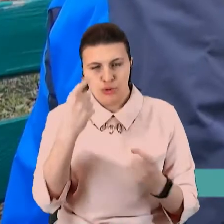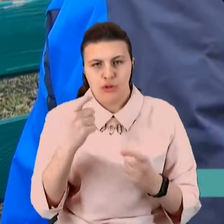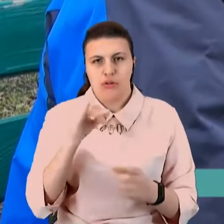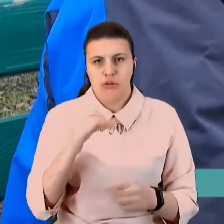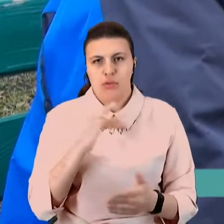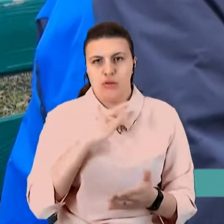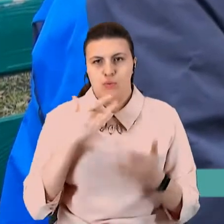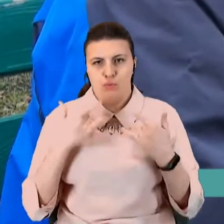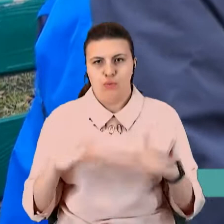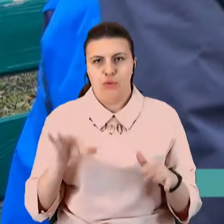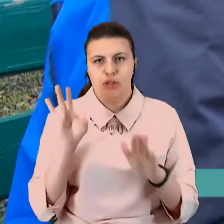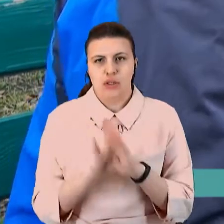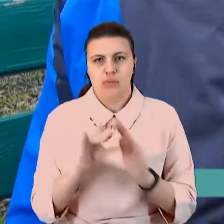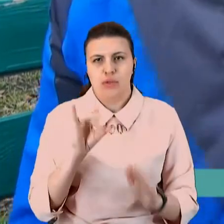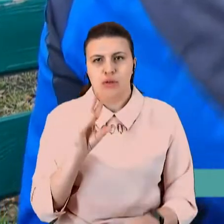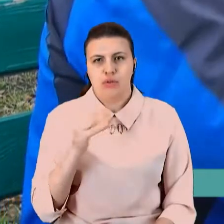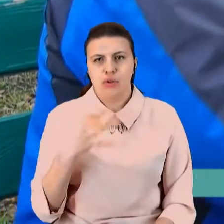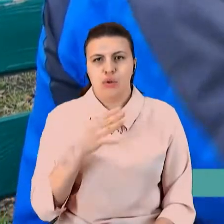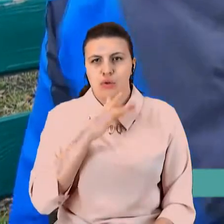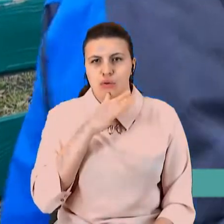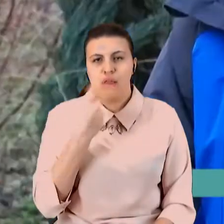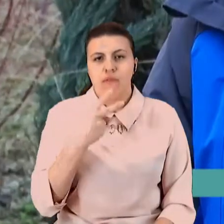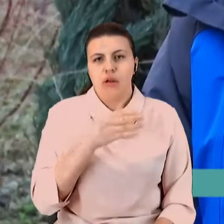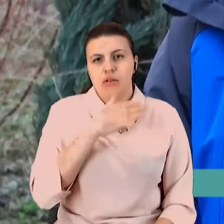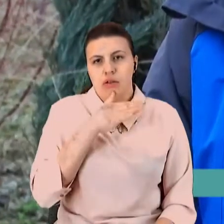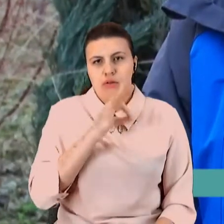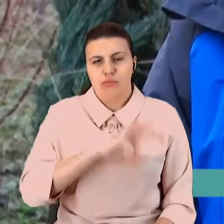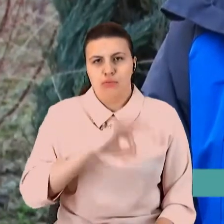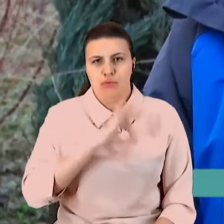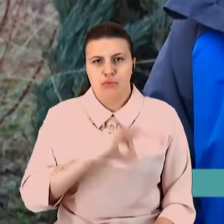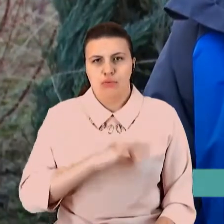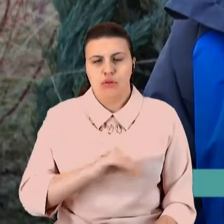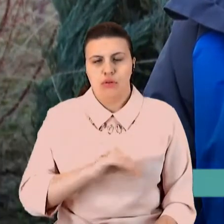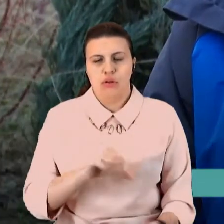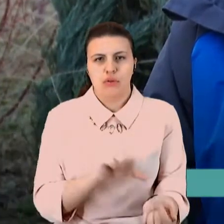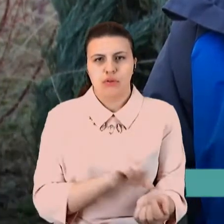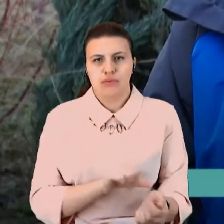Дмитрові 40 років, 20 з них він вживає наркотики. Звісно, чувствую.